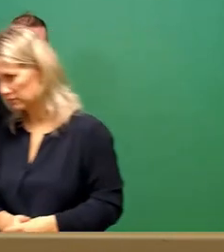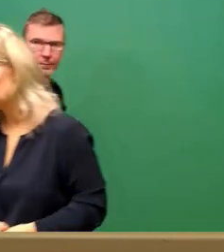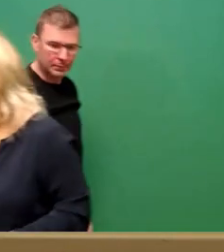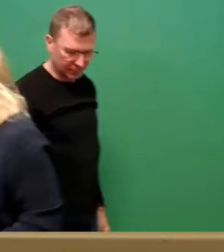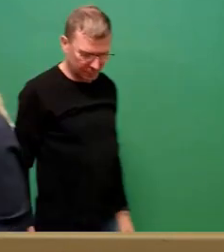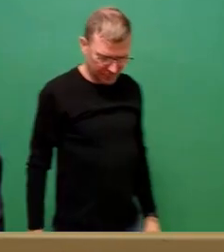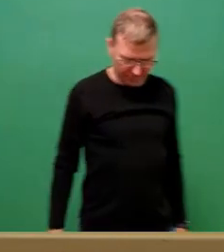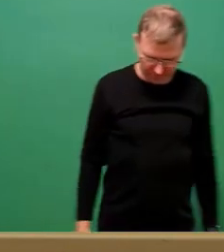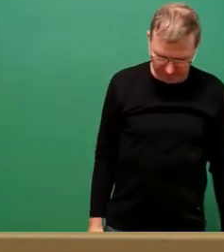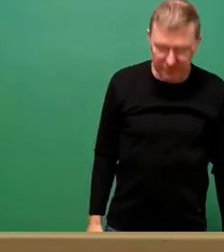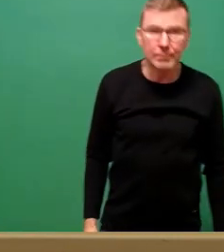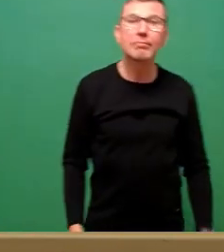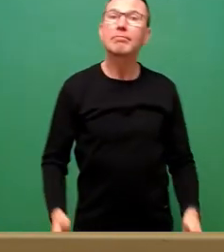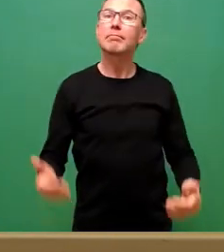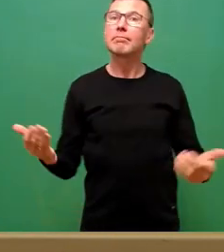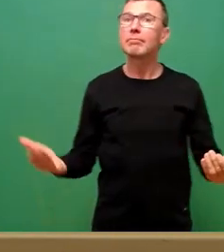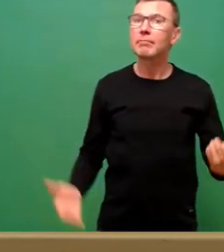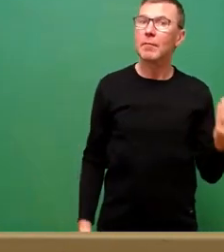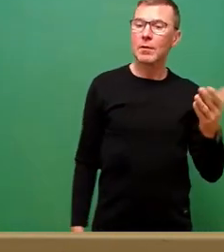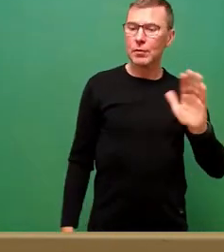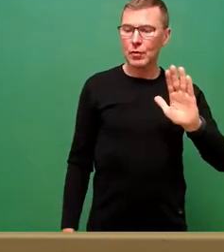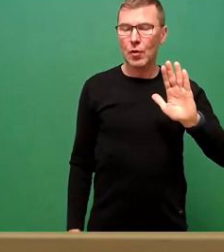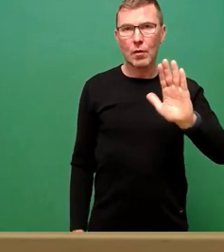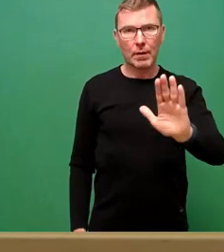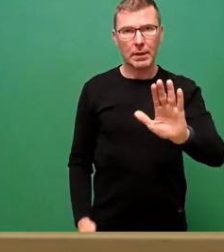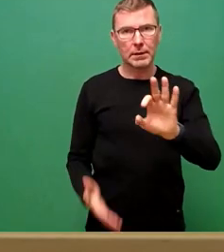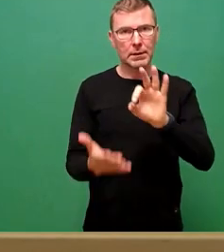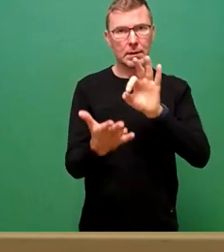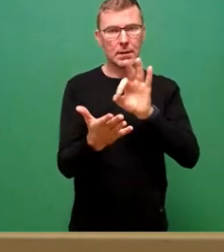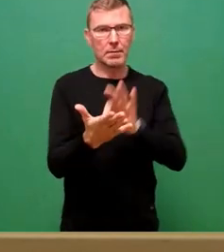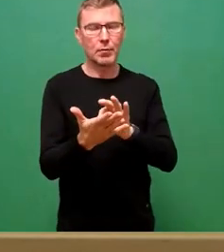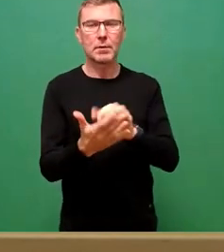Soweit zu dem Punkt 1, Bericht des Oberbürgermeisters.